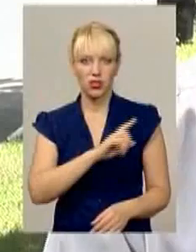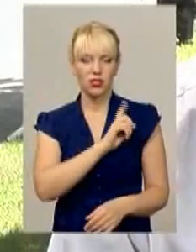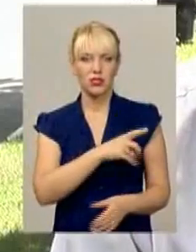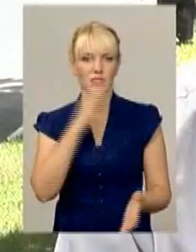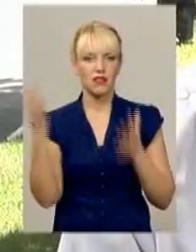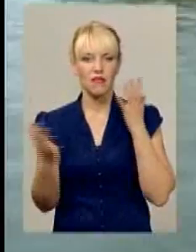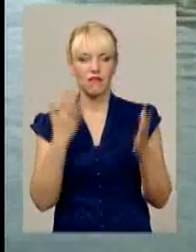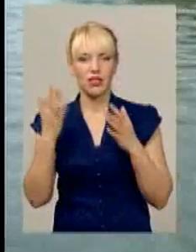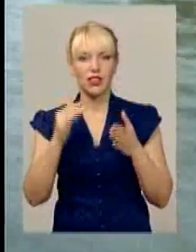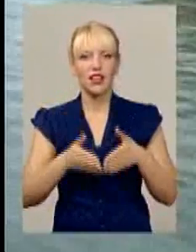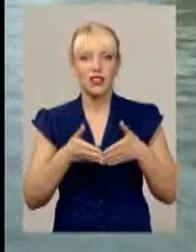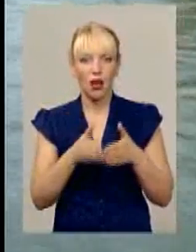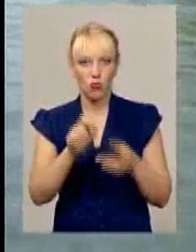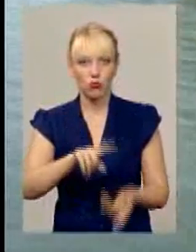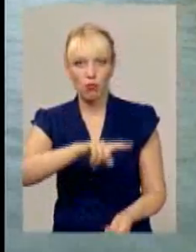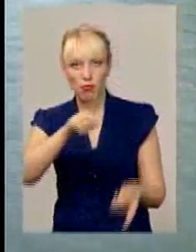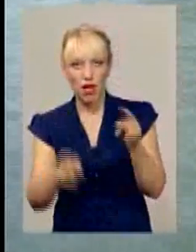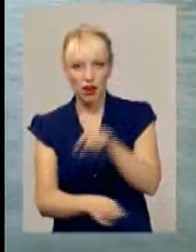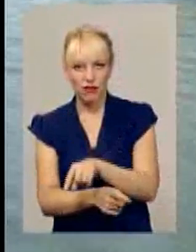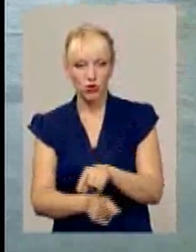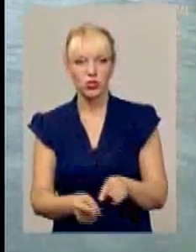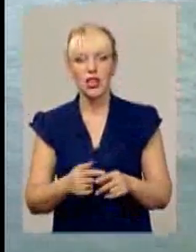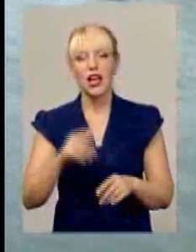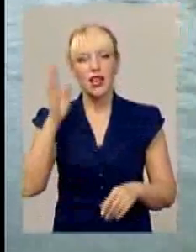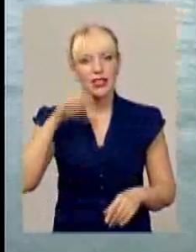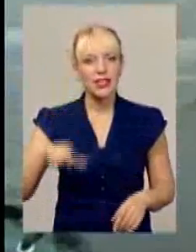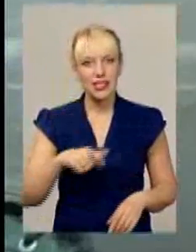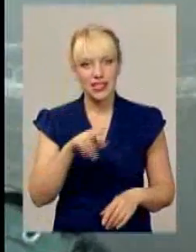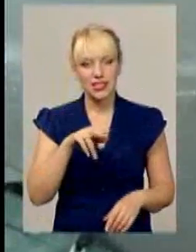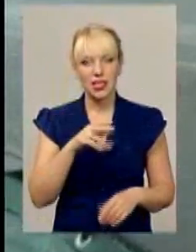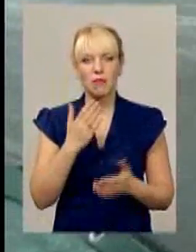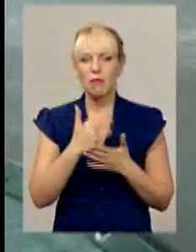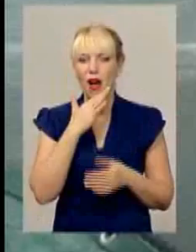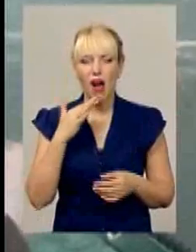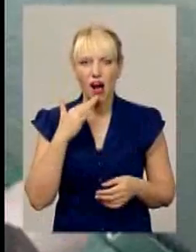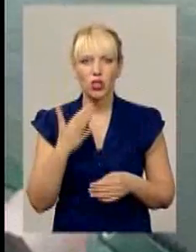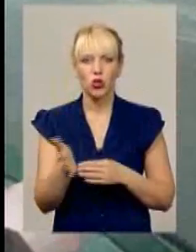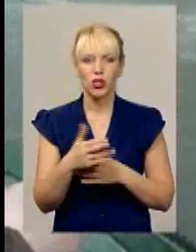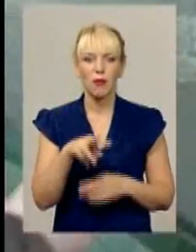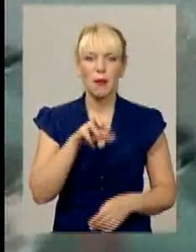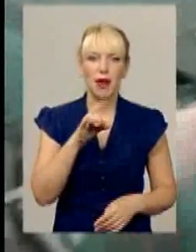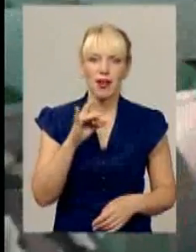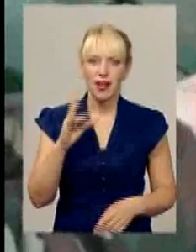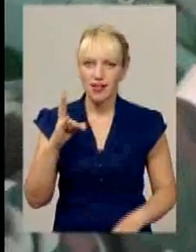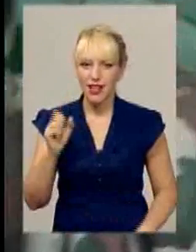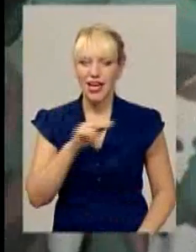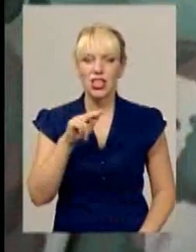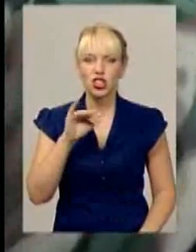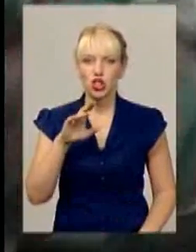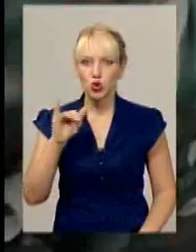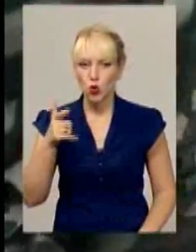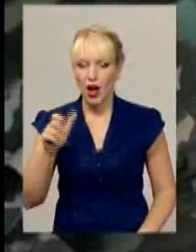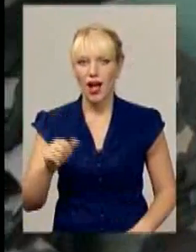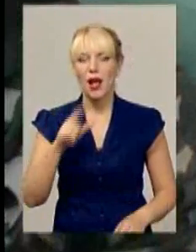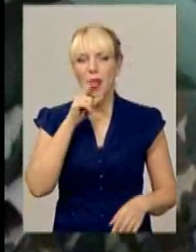ял може перевернутися. На Дністрі водиться багато видів риби, зокрема і рідкісної – марена, верезуб та чечуга. А з птахів –